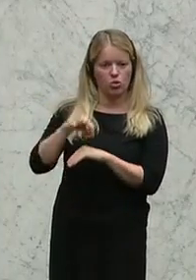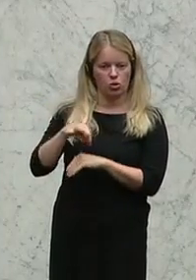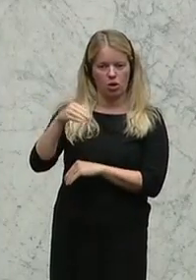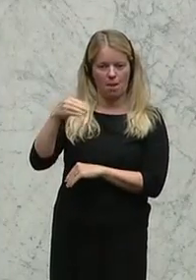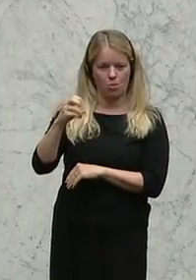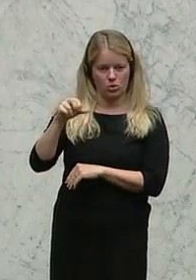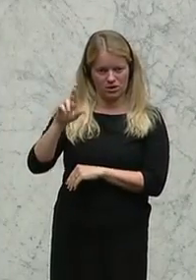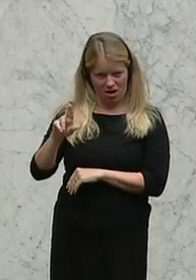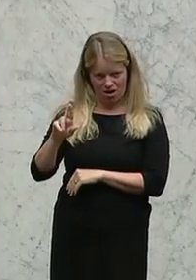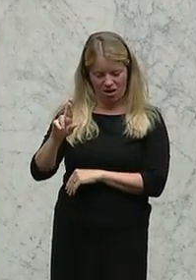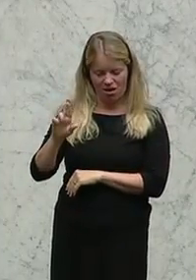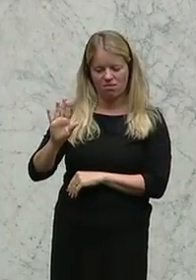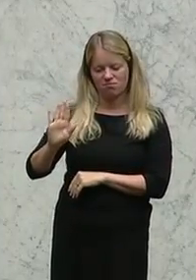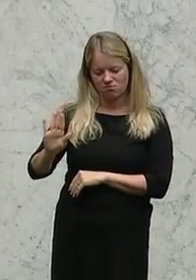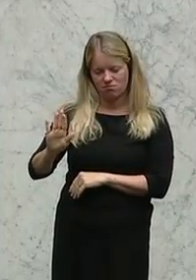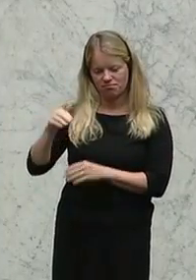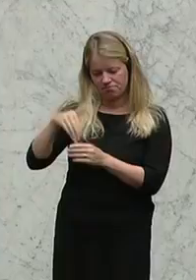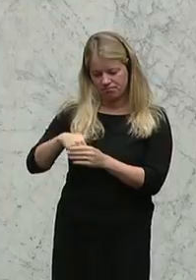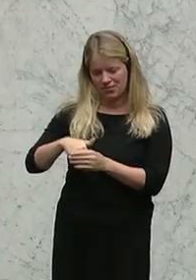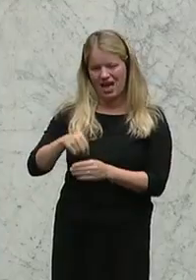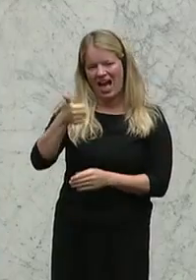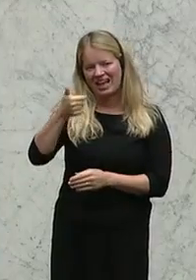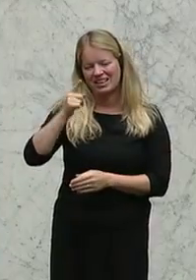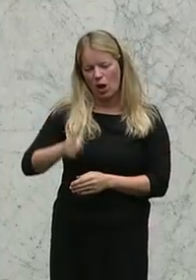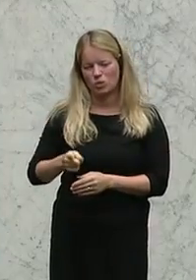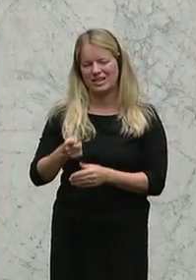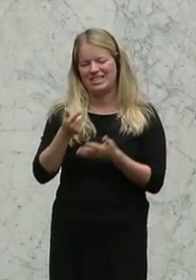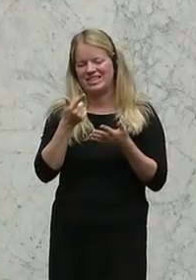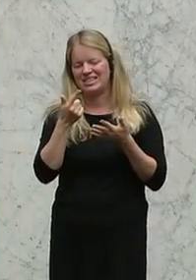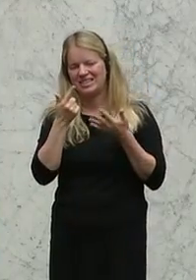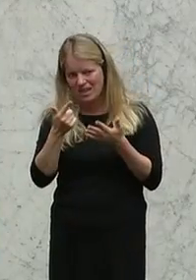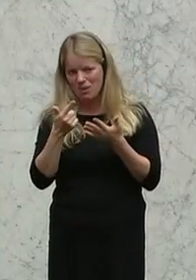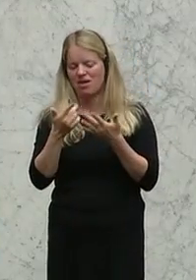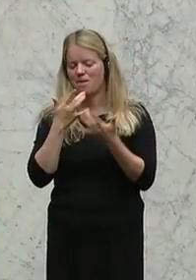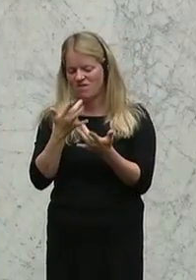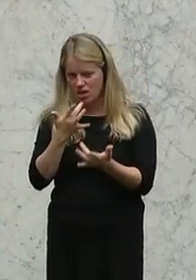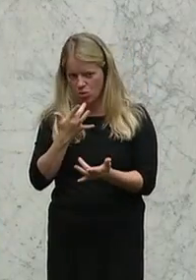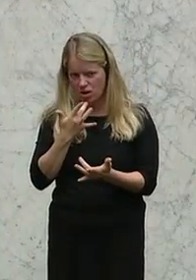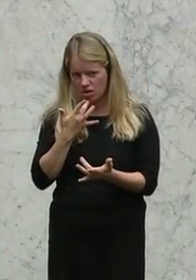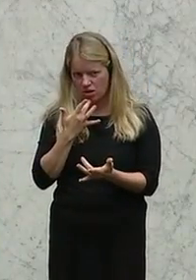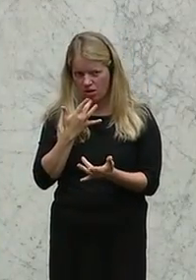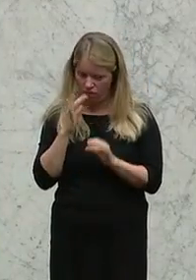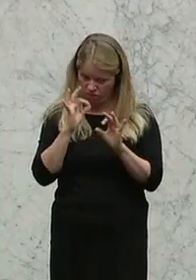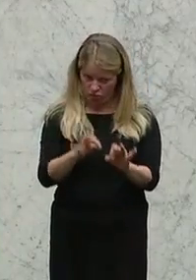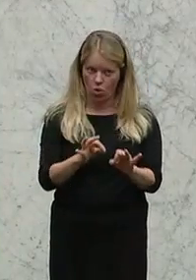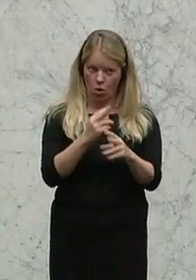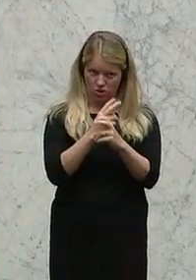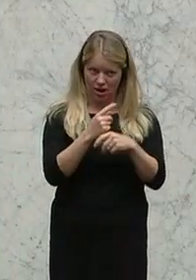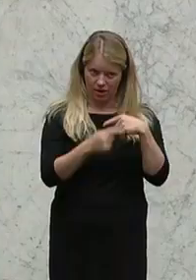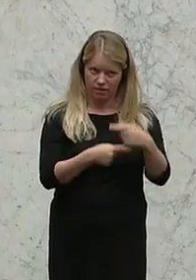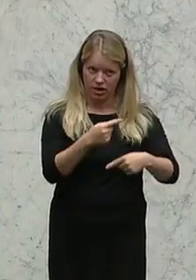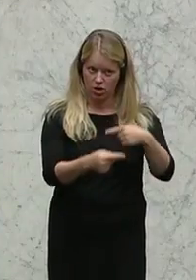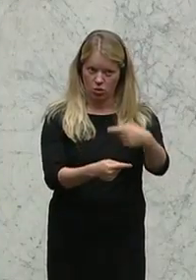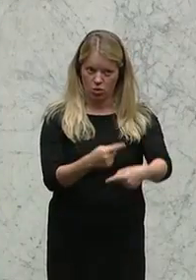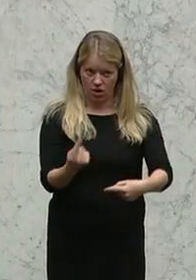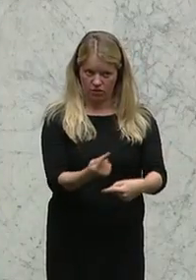beendet mit 1007 Empfehlungen für eine nachhaltige Entwicklung Österreichs. Ja, und da